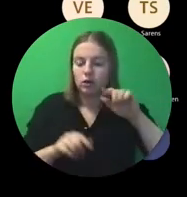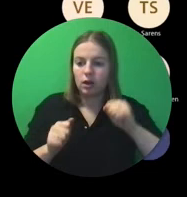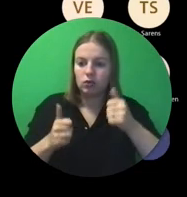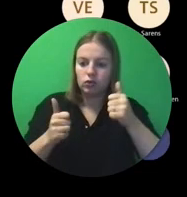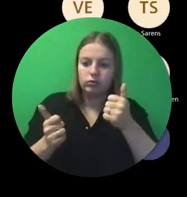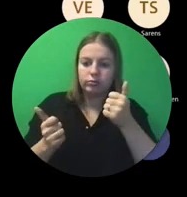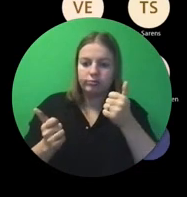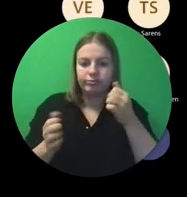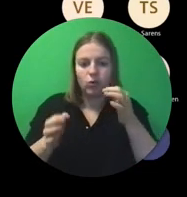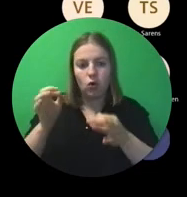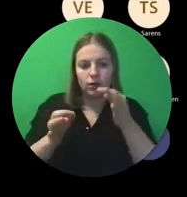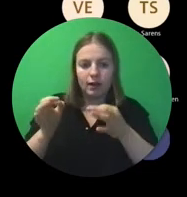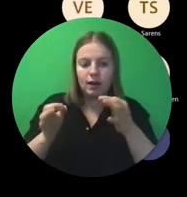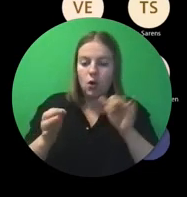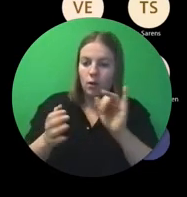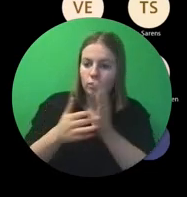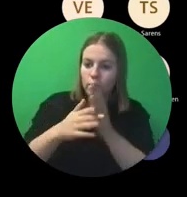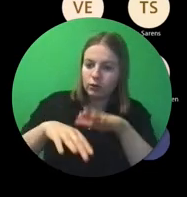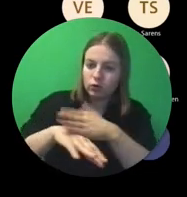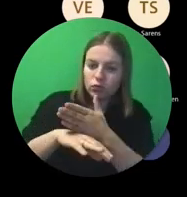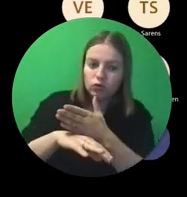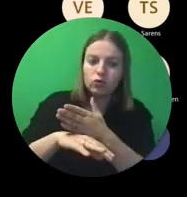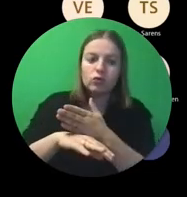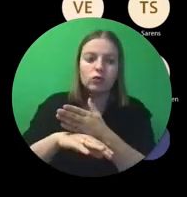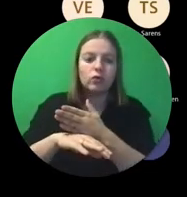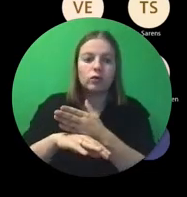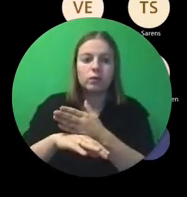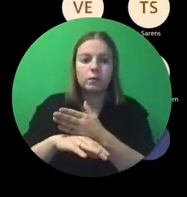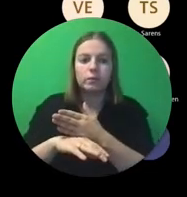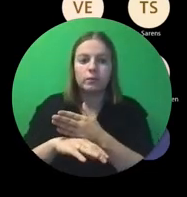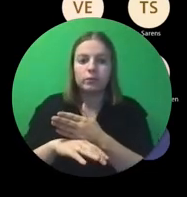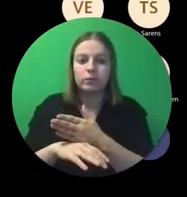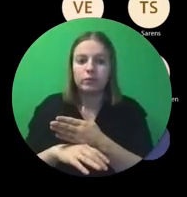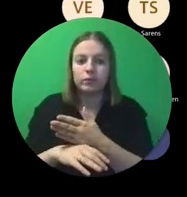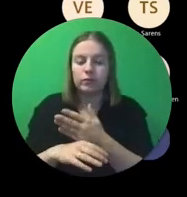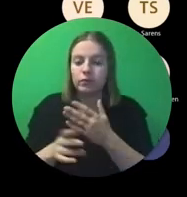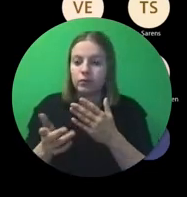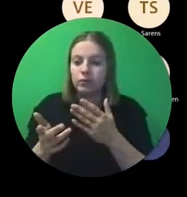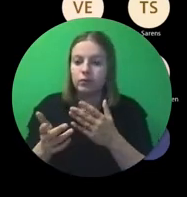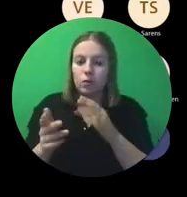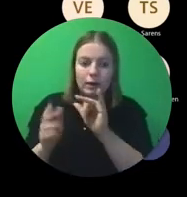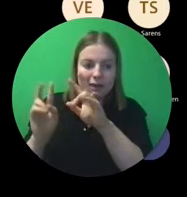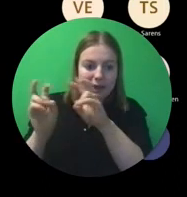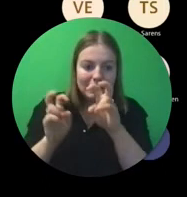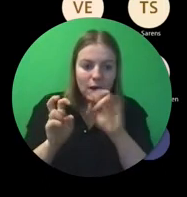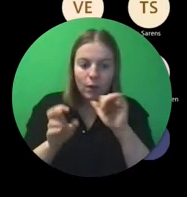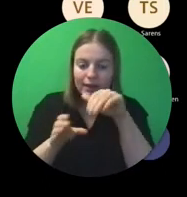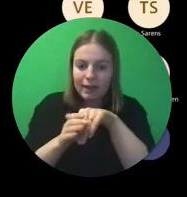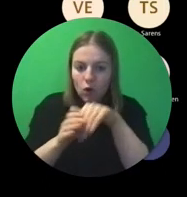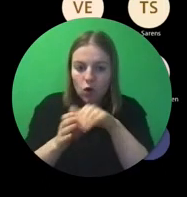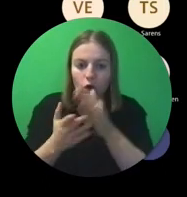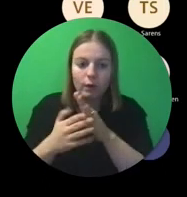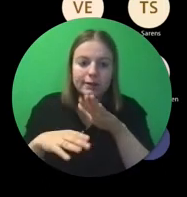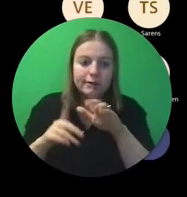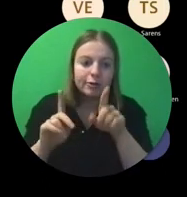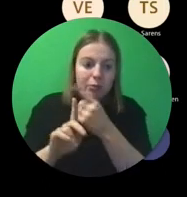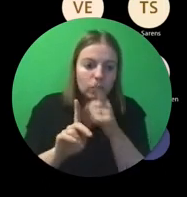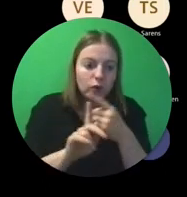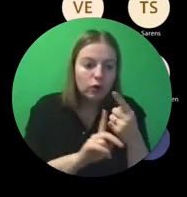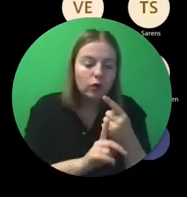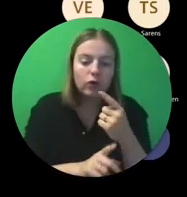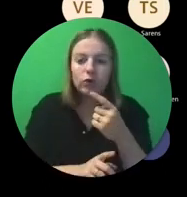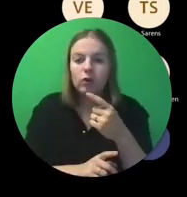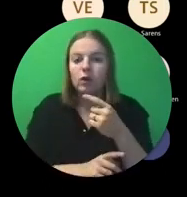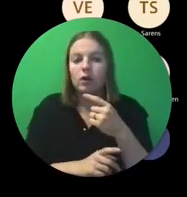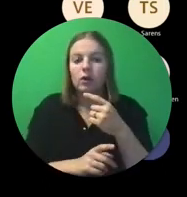Ja, wat is daar gebeurd? Waarvoor is het geld eigenlijk ingezet? Wat was de thematiek? Wat is de inhoudelijke beetje gebeurd? En dat kan je onder andere